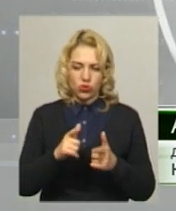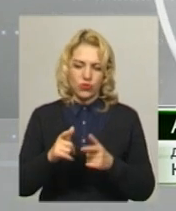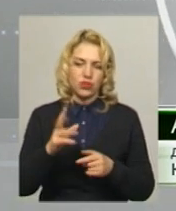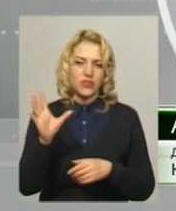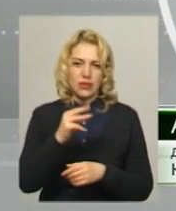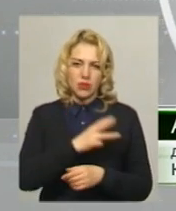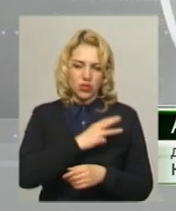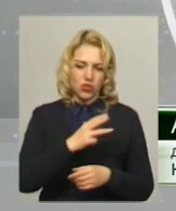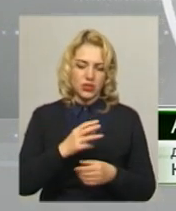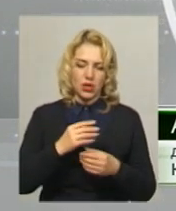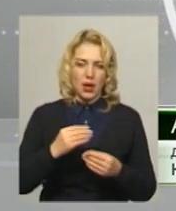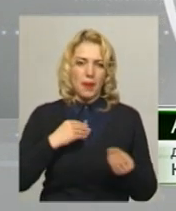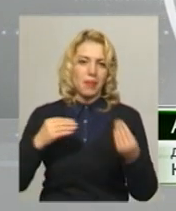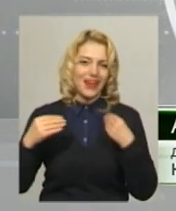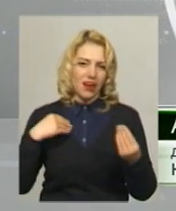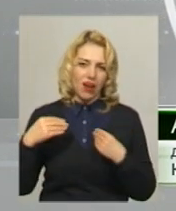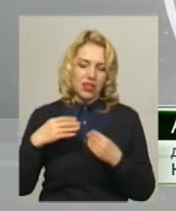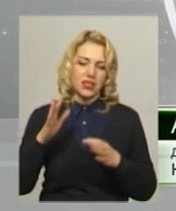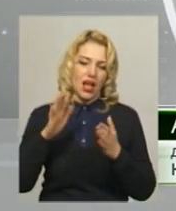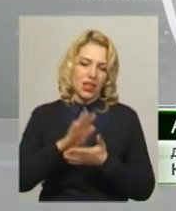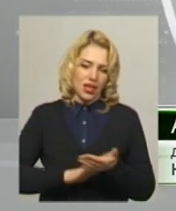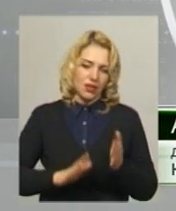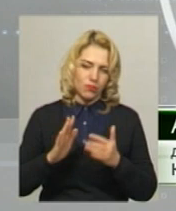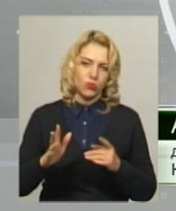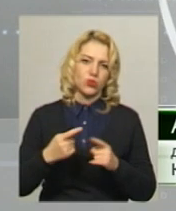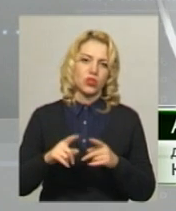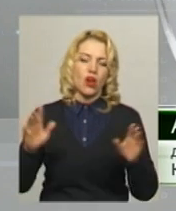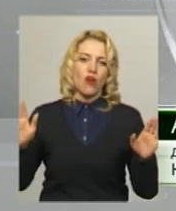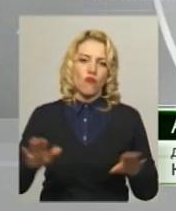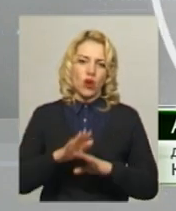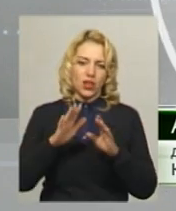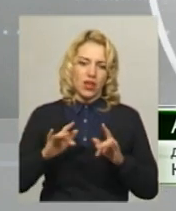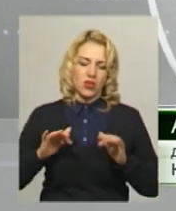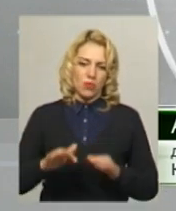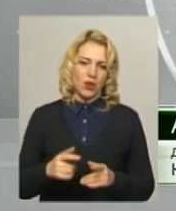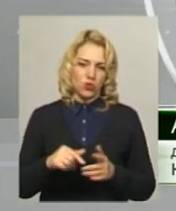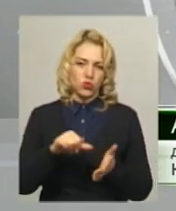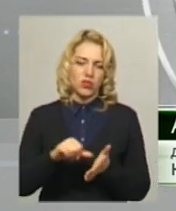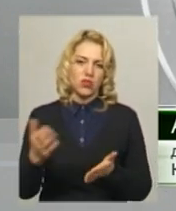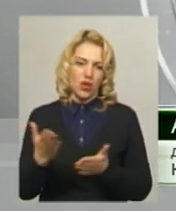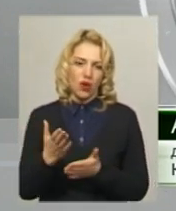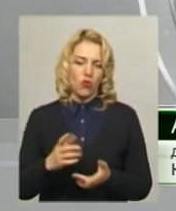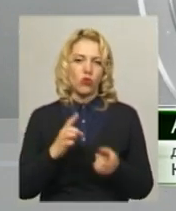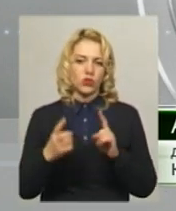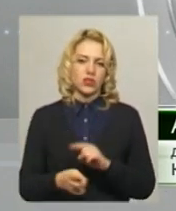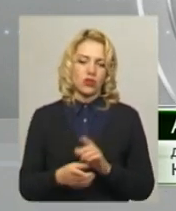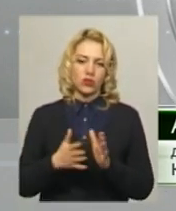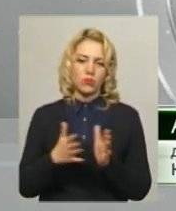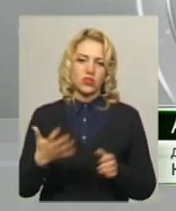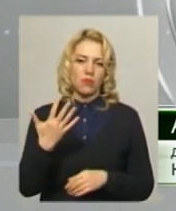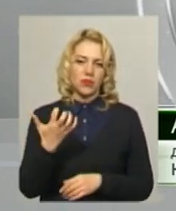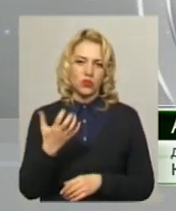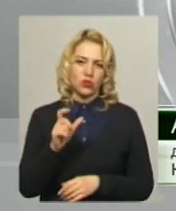прикрасу. А далі відбудеться неймовірний фольклорний обряд, учасниками якого стануть більше п'яти